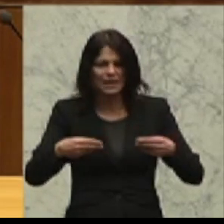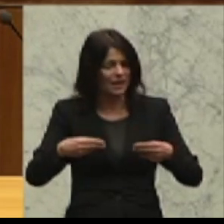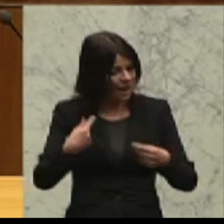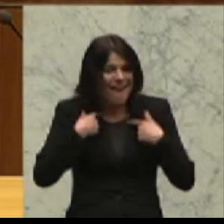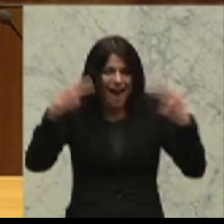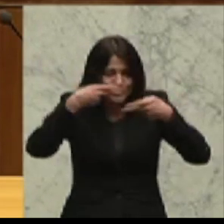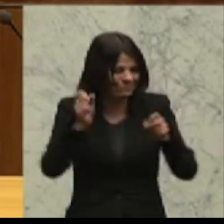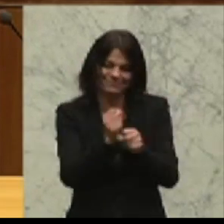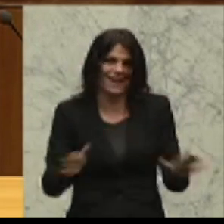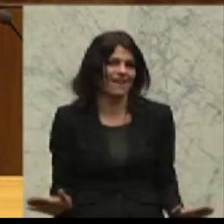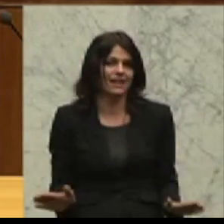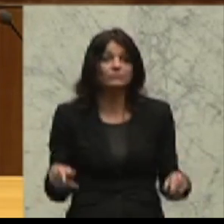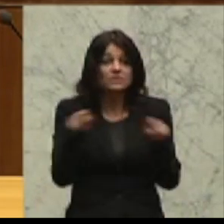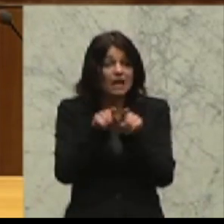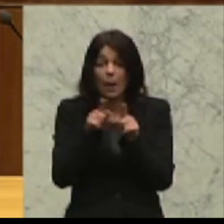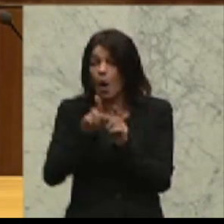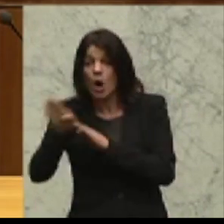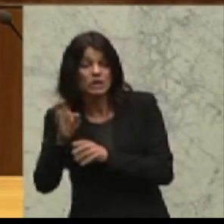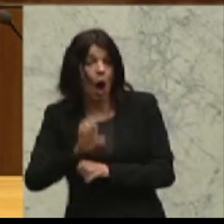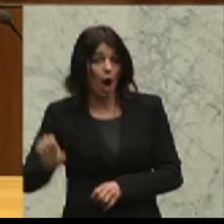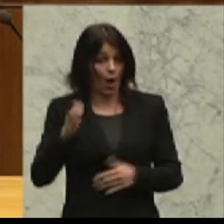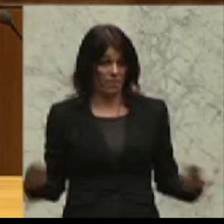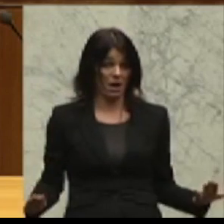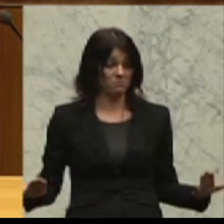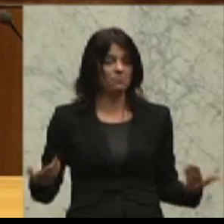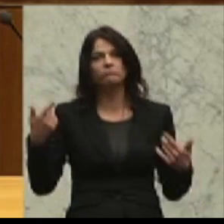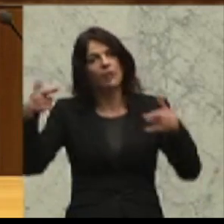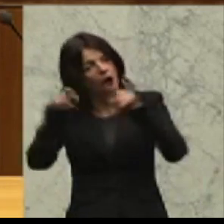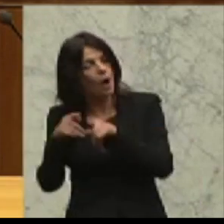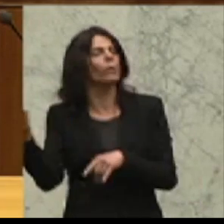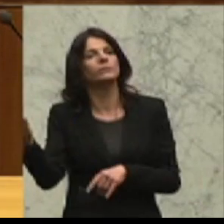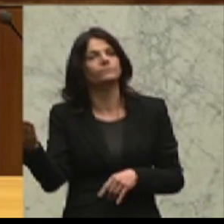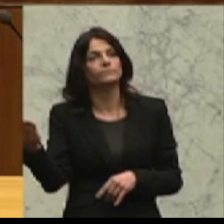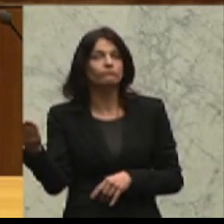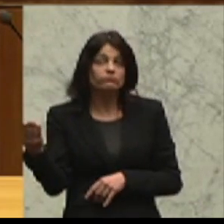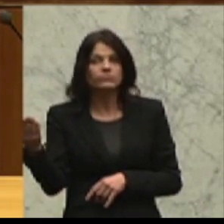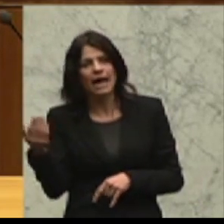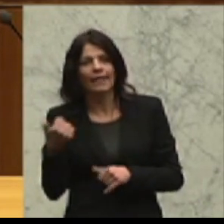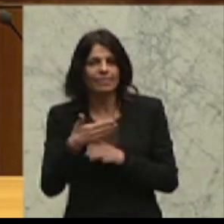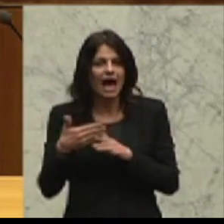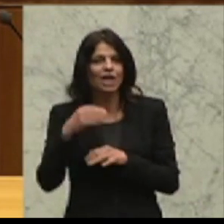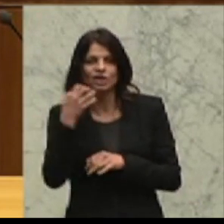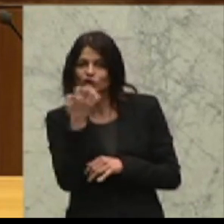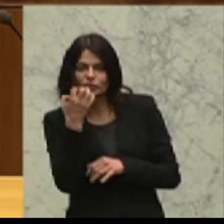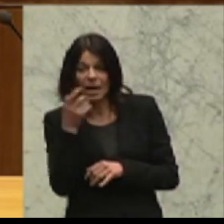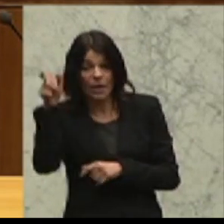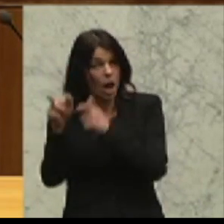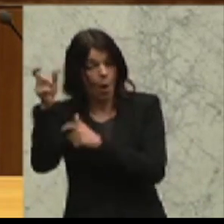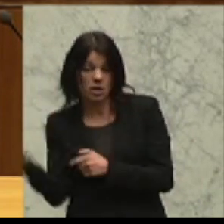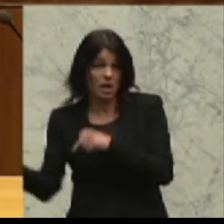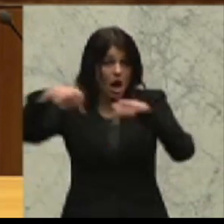geben können. Das selbe passiert ja in Osteuropa, wo wiederum zum Gute aus Tschetschenien Leute hierher kommen mit